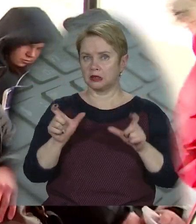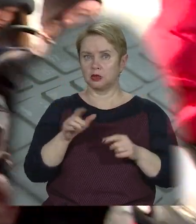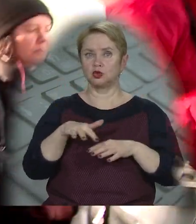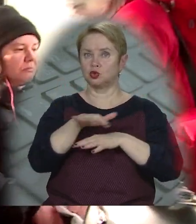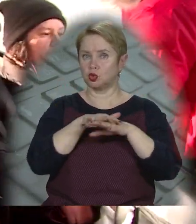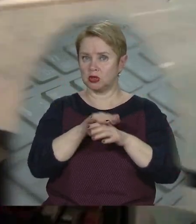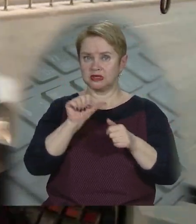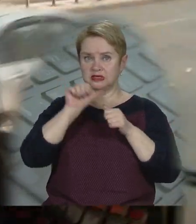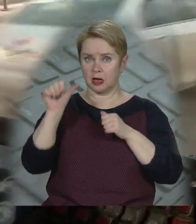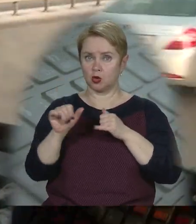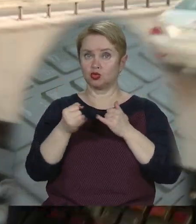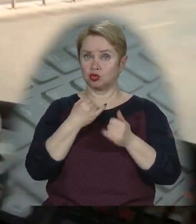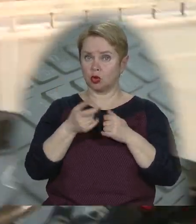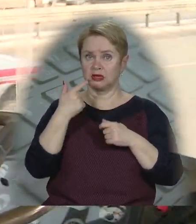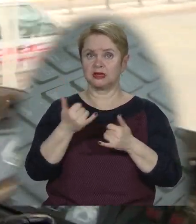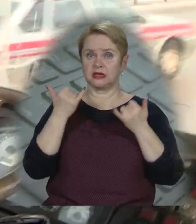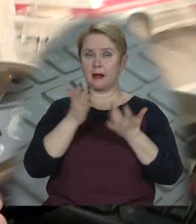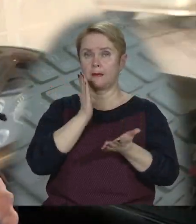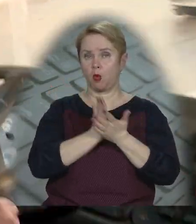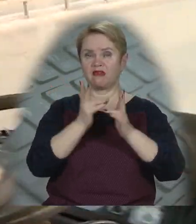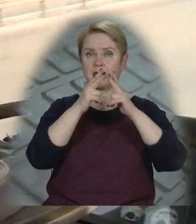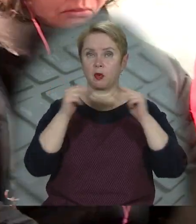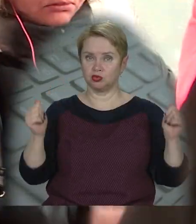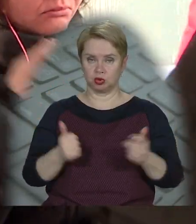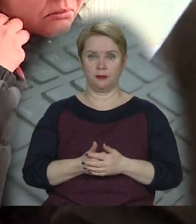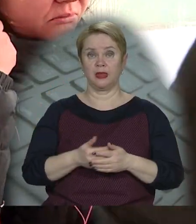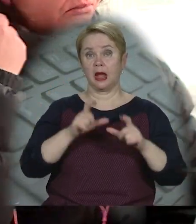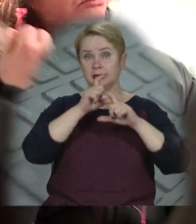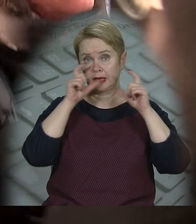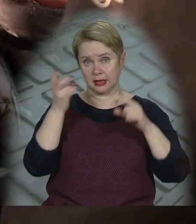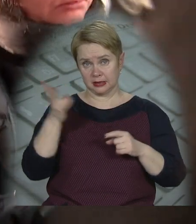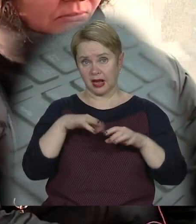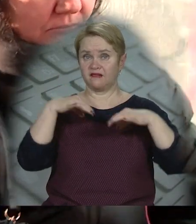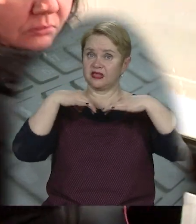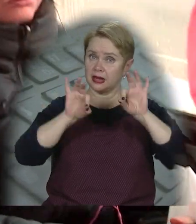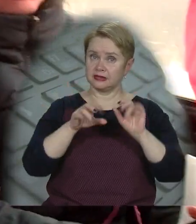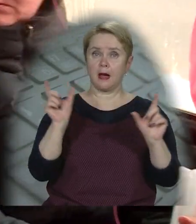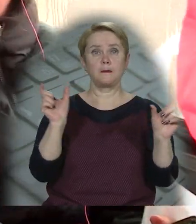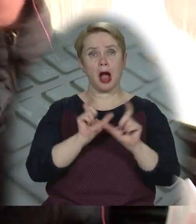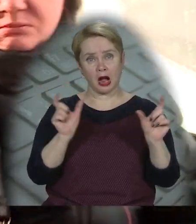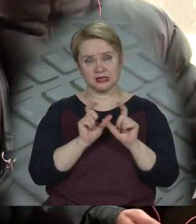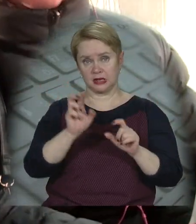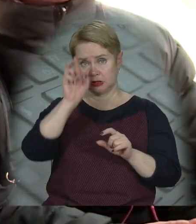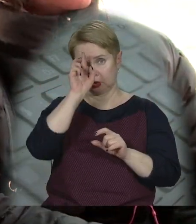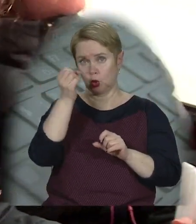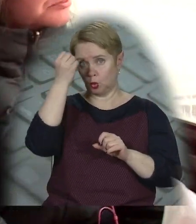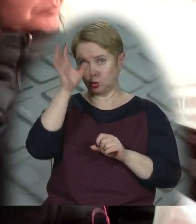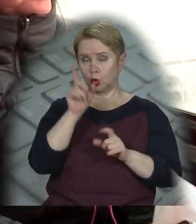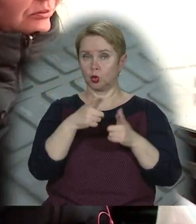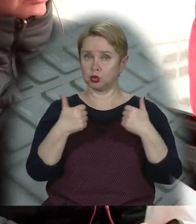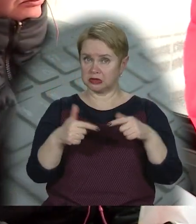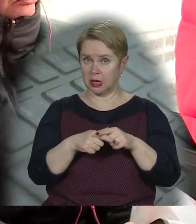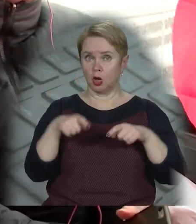карантинній зоні, зокрема у жовтій, де зараз перебуває Дніпропетровщина. Надягати їх треба в транспорті, магазинах, державних та